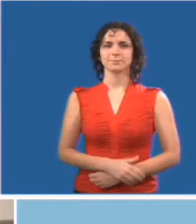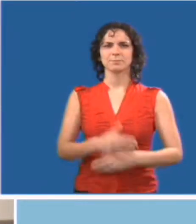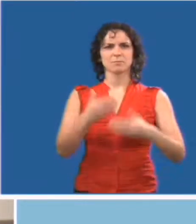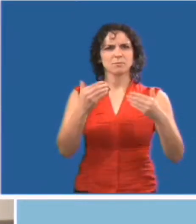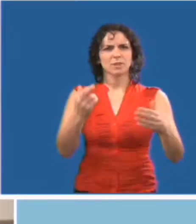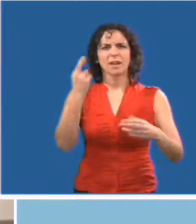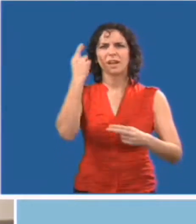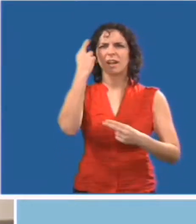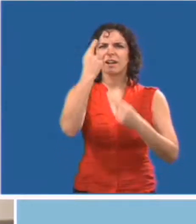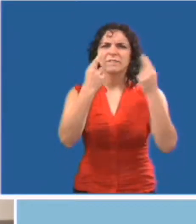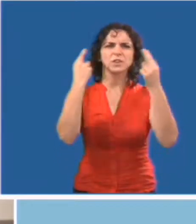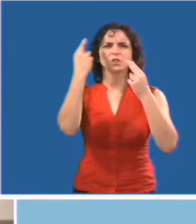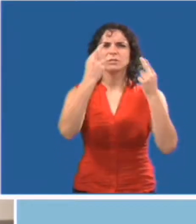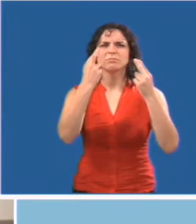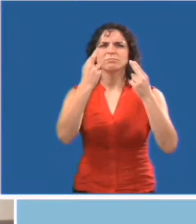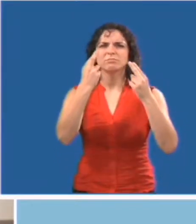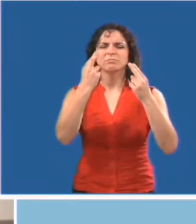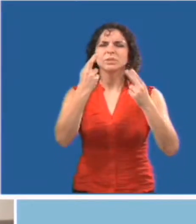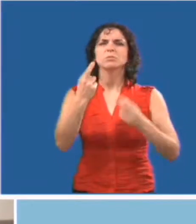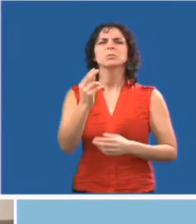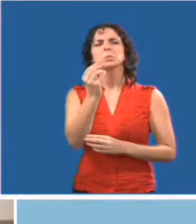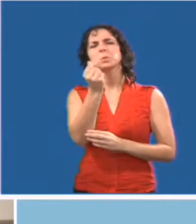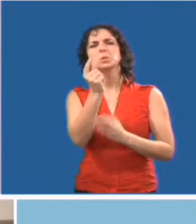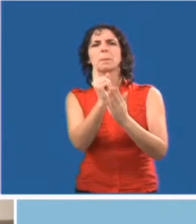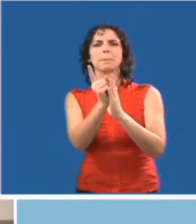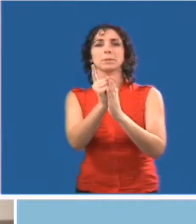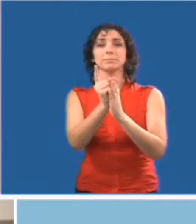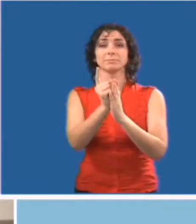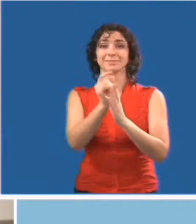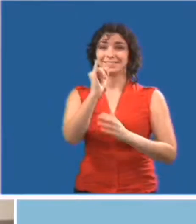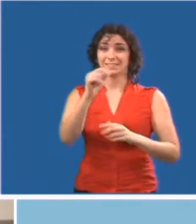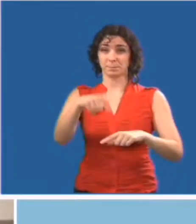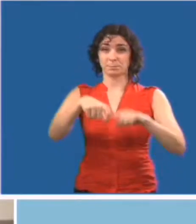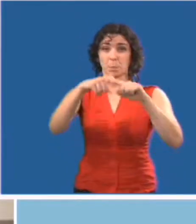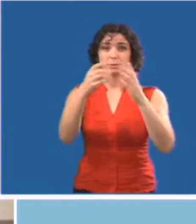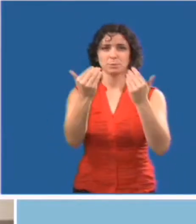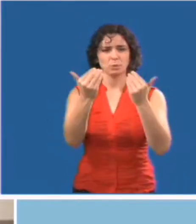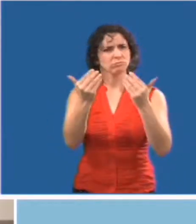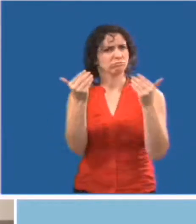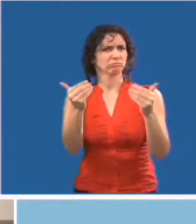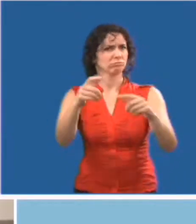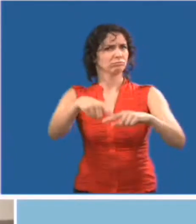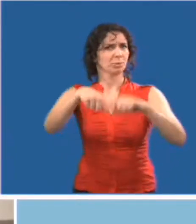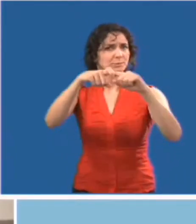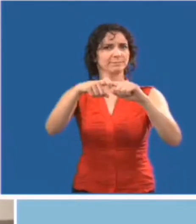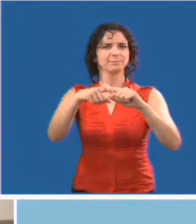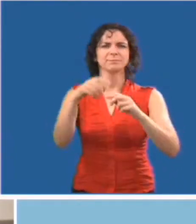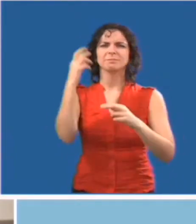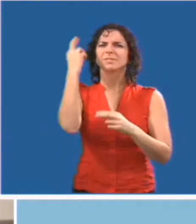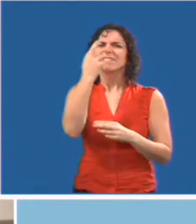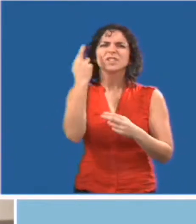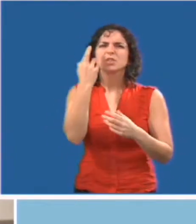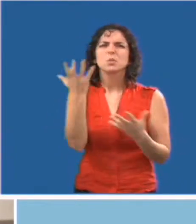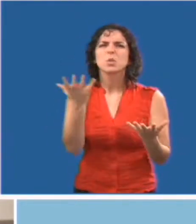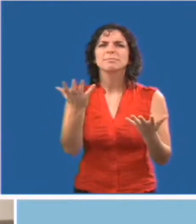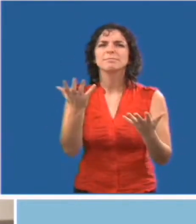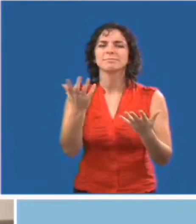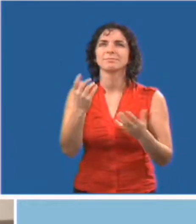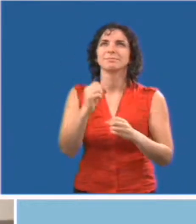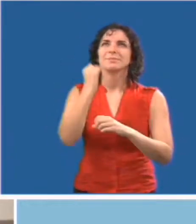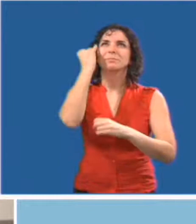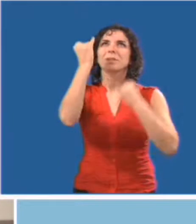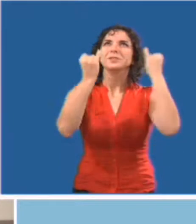au besoin, arrêtez la vidéo pour imaginer ce à quoi l'Ontario accessible à tous en 2025